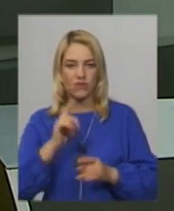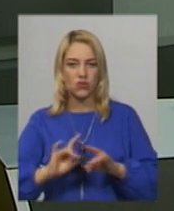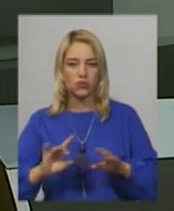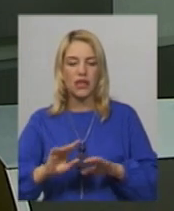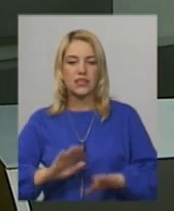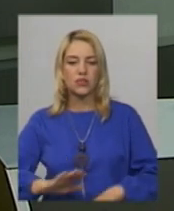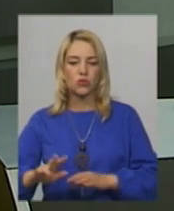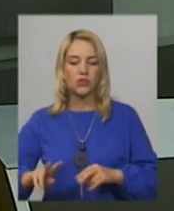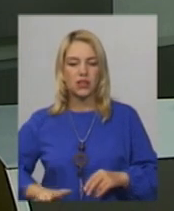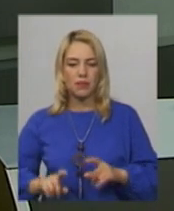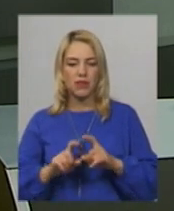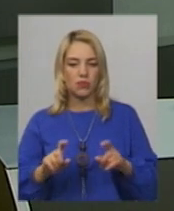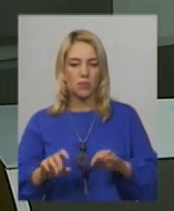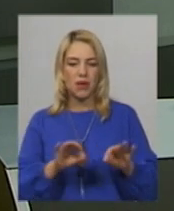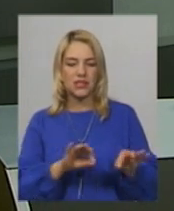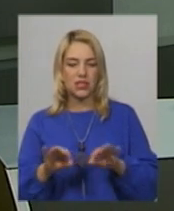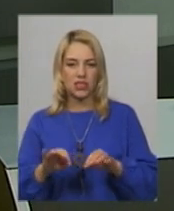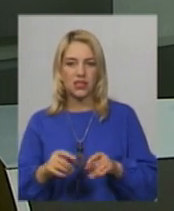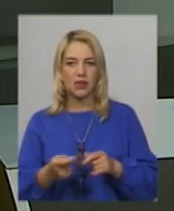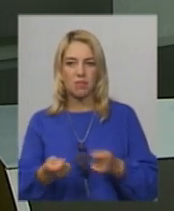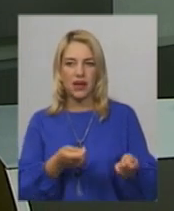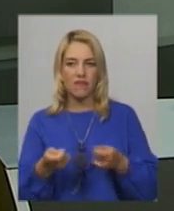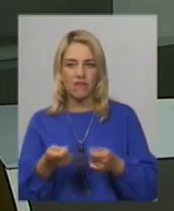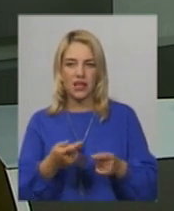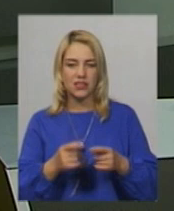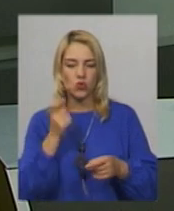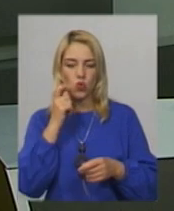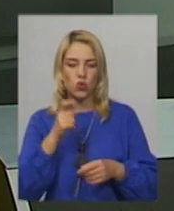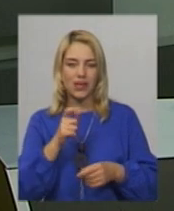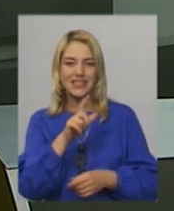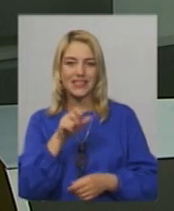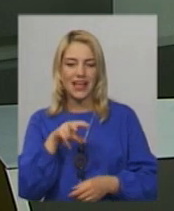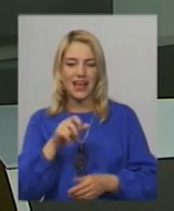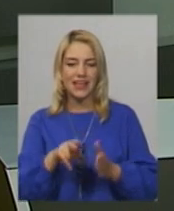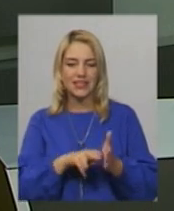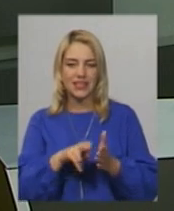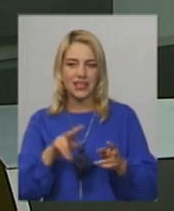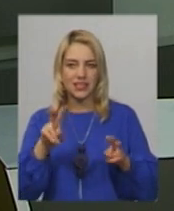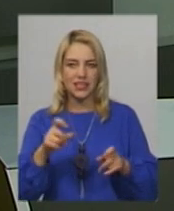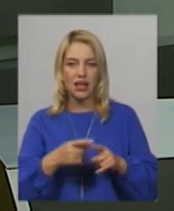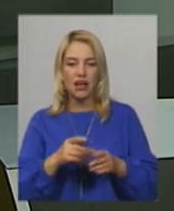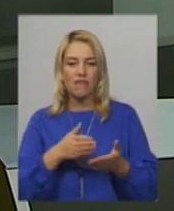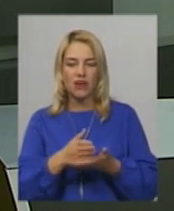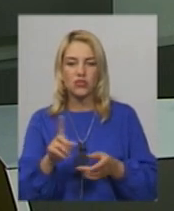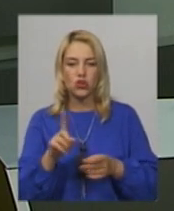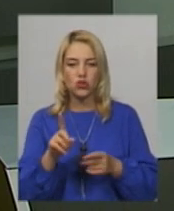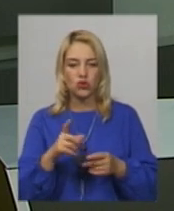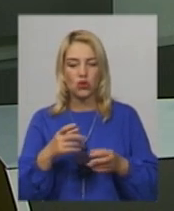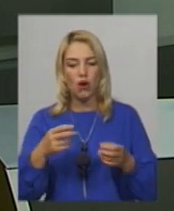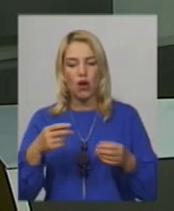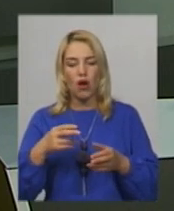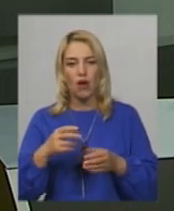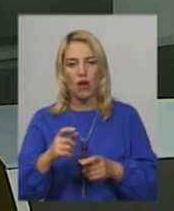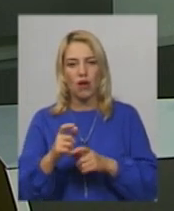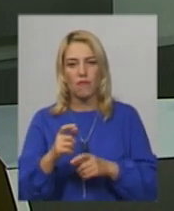Департаменту пасажирських перевезень Укрзалізниці Олександр Красноштан. Версію, що провідник не зачинив на спеціальний ключ двері